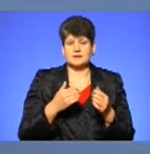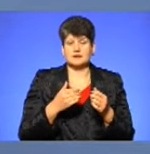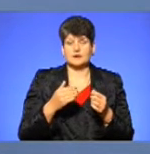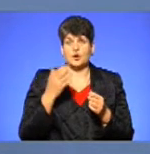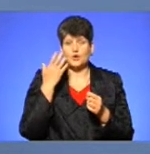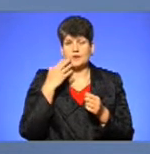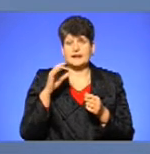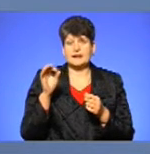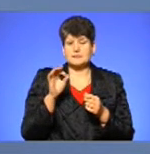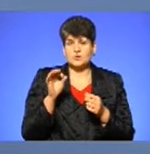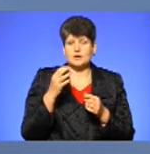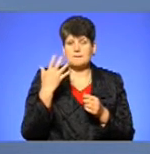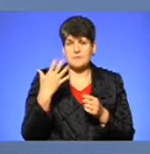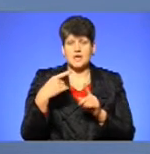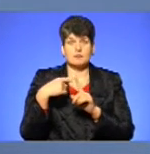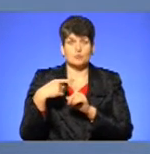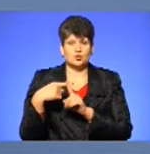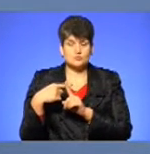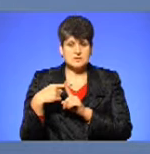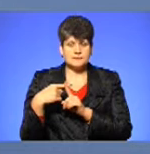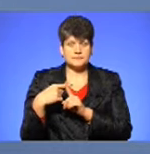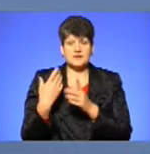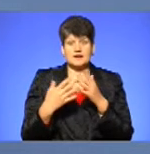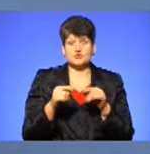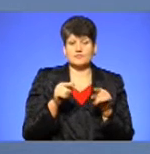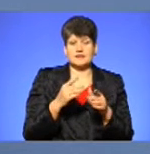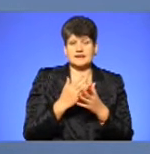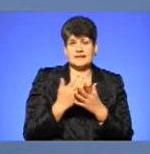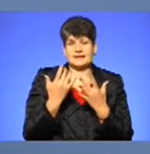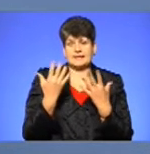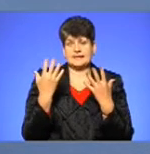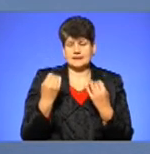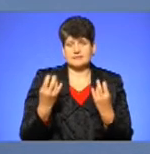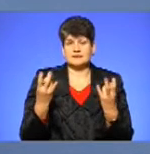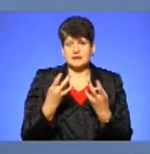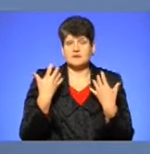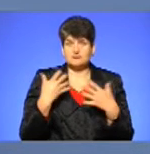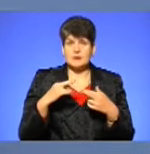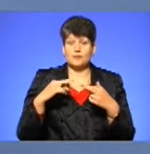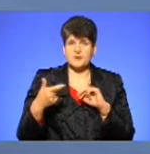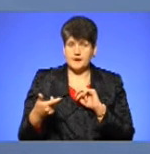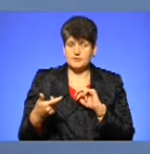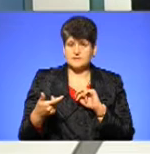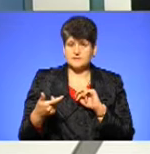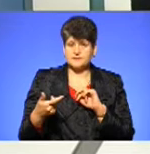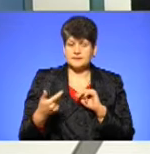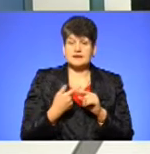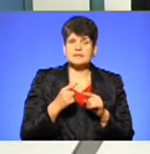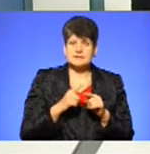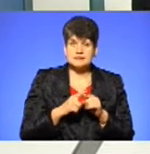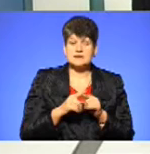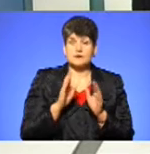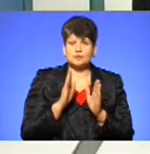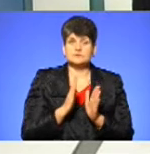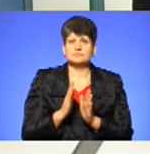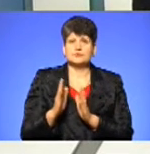5 градусів плюс, якщо він є декілька днів, то потрібно вже міняти. Це буде безпека,